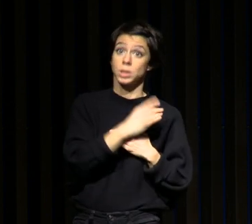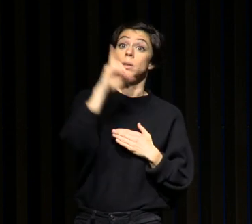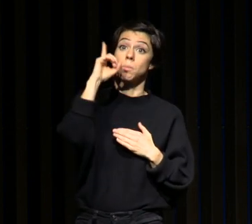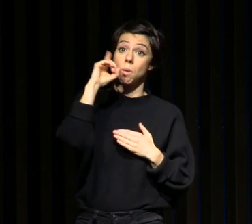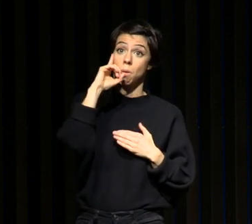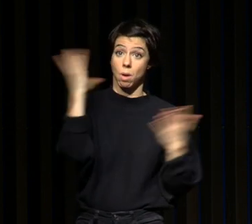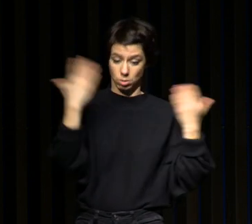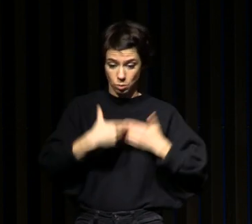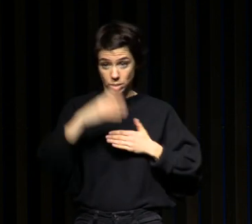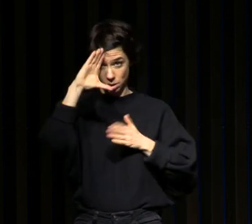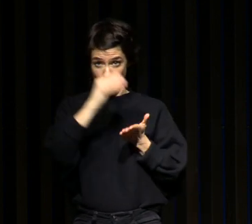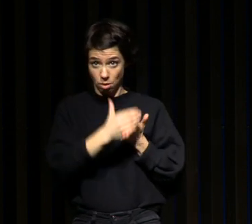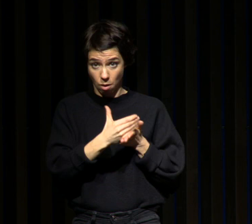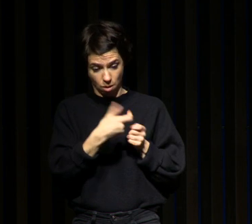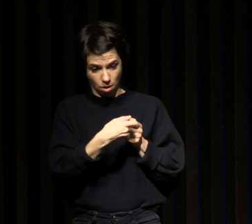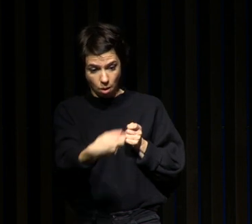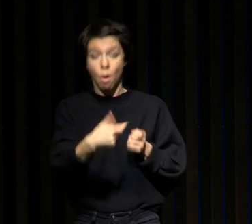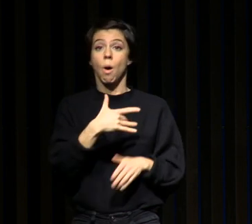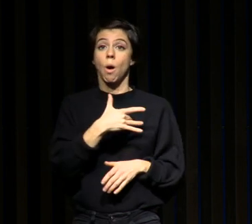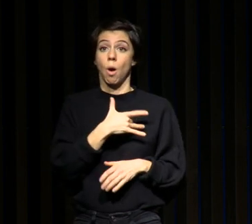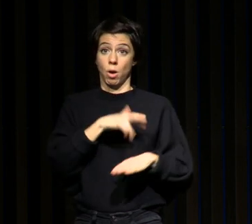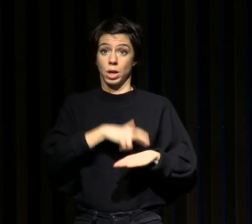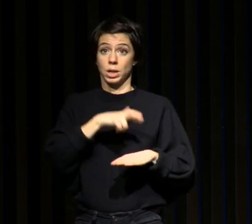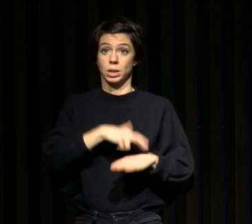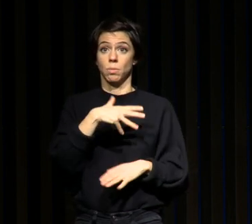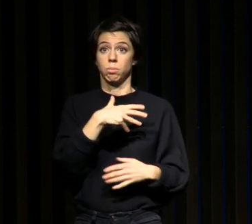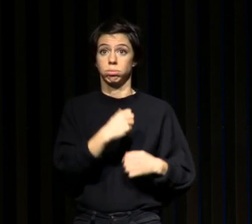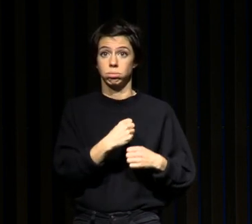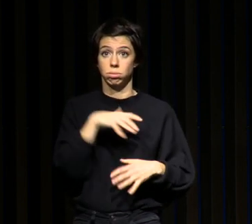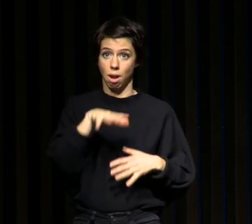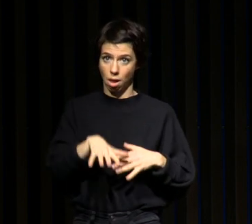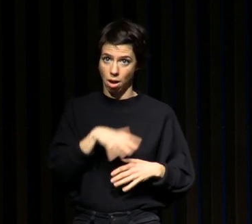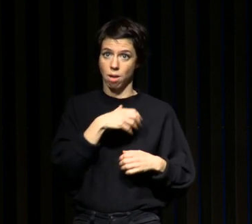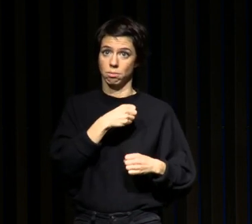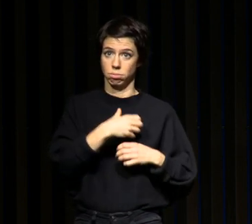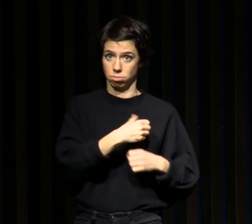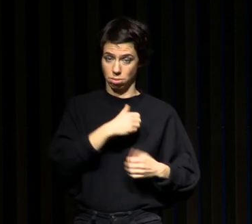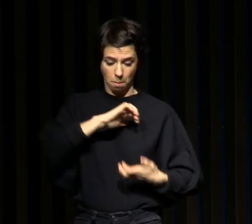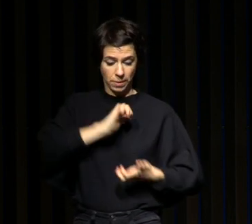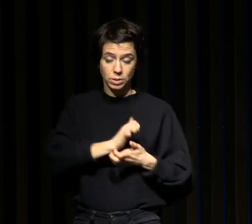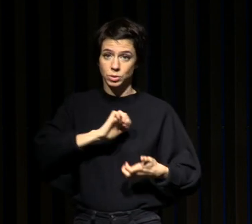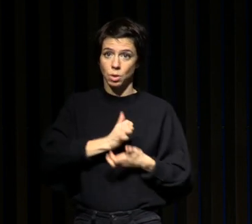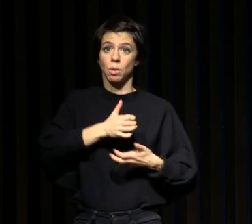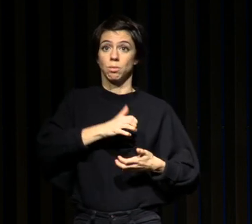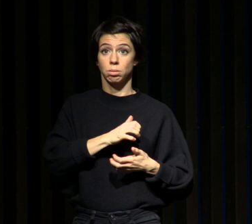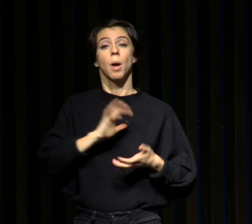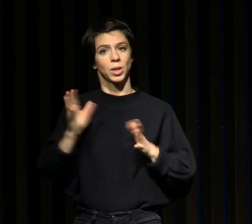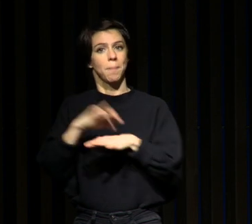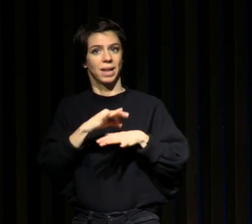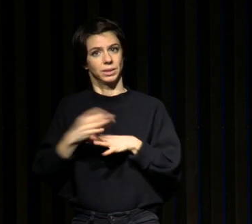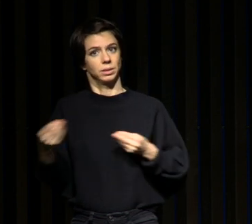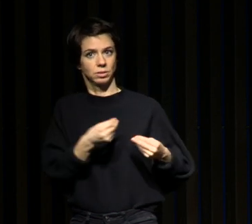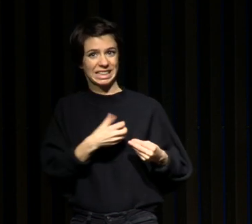ralentissement de la fréquence cardiaque et de la pression sanguine, qui est parfois altérée par des maladies, on en parlera. Et puis, y une autre